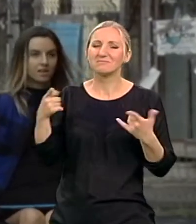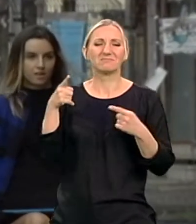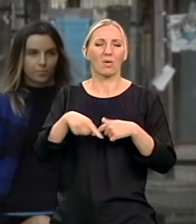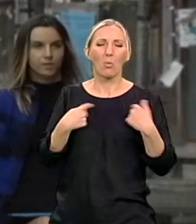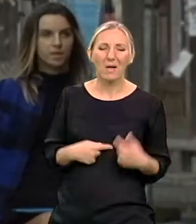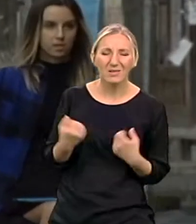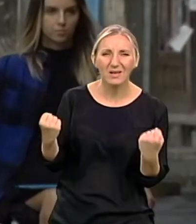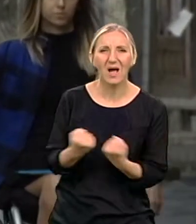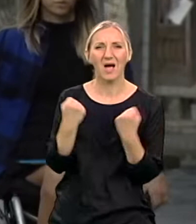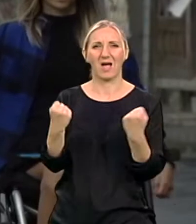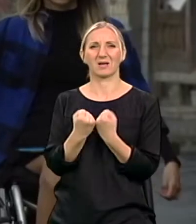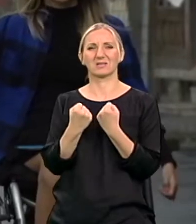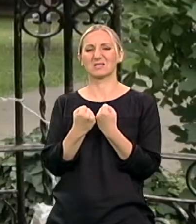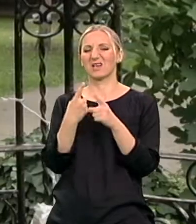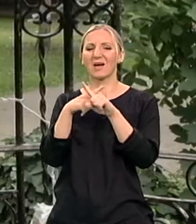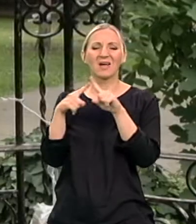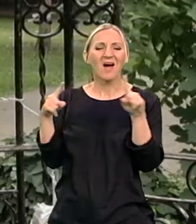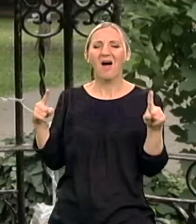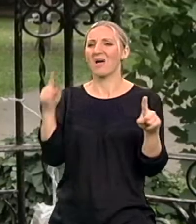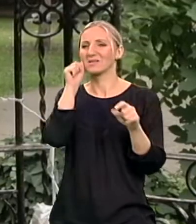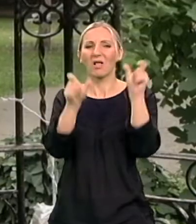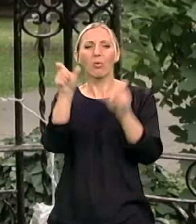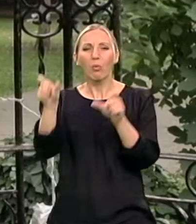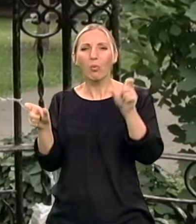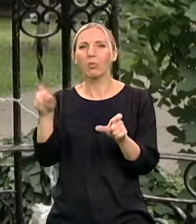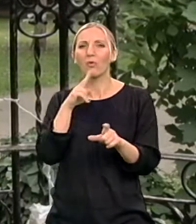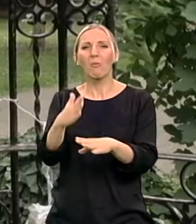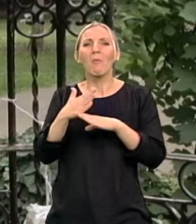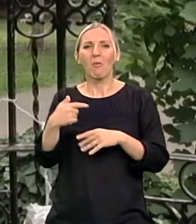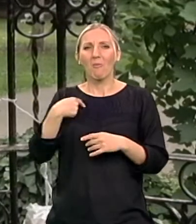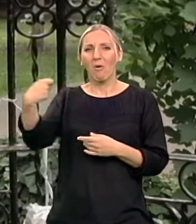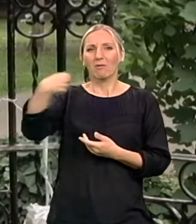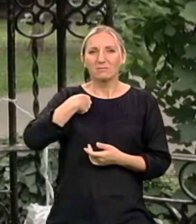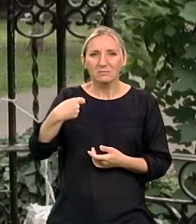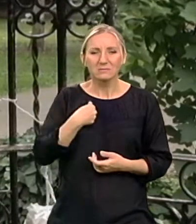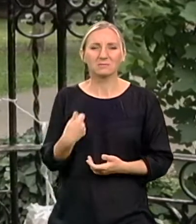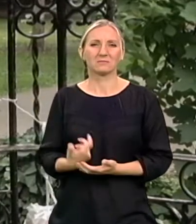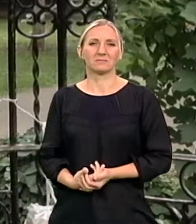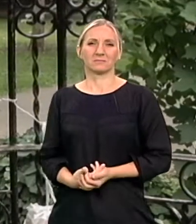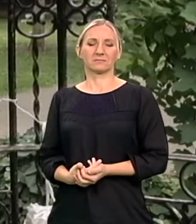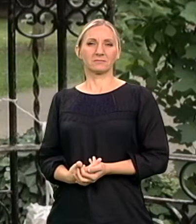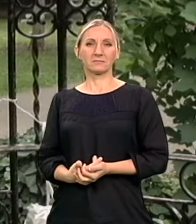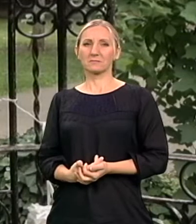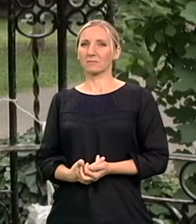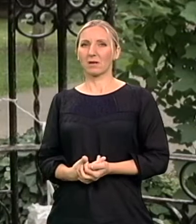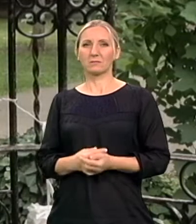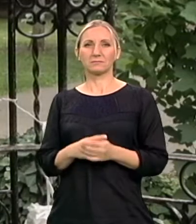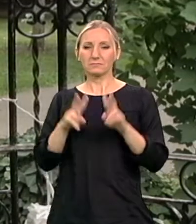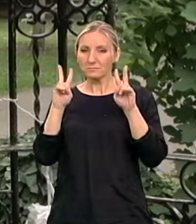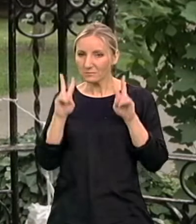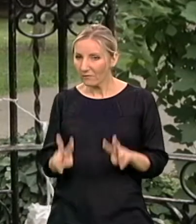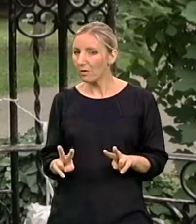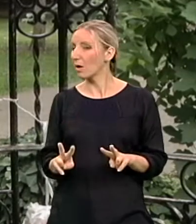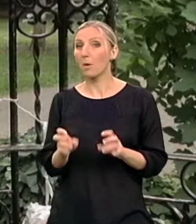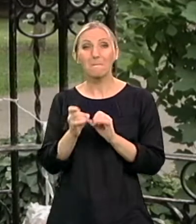i raznih ljudi koje apsolutno nisam poznavala, koji su mi pomagali. Koji su onako stvarno bez